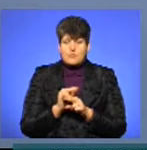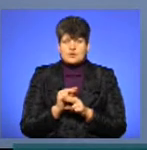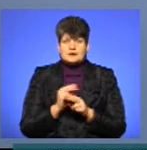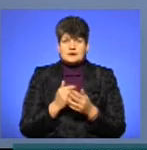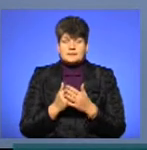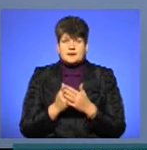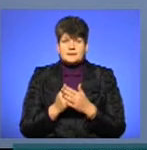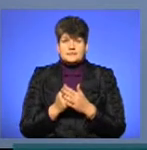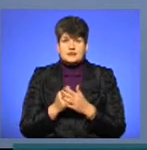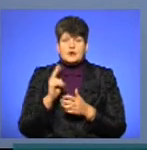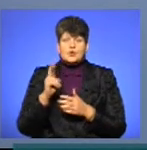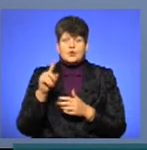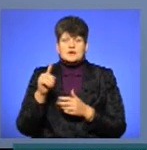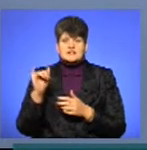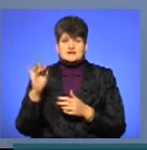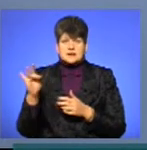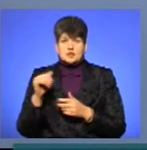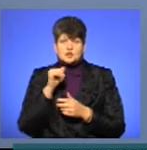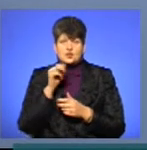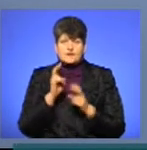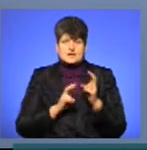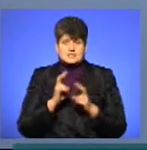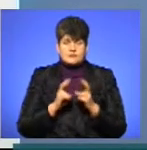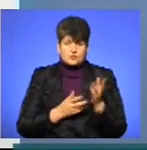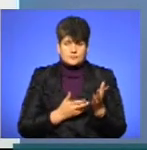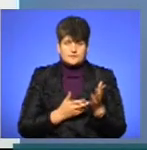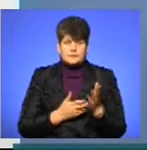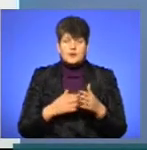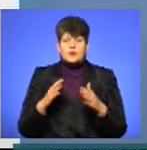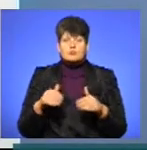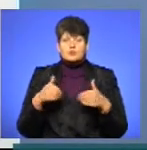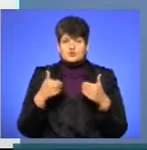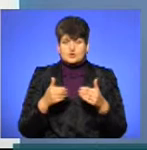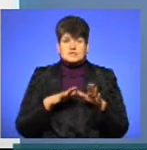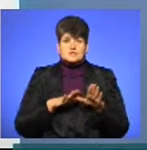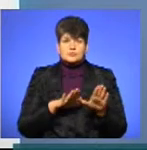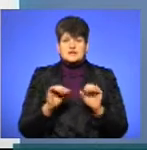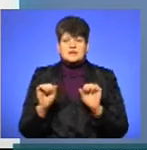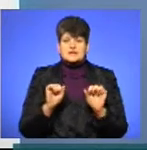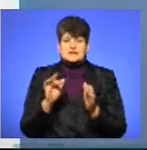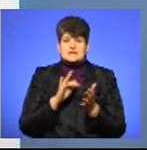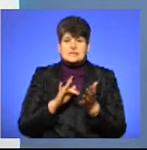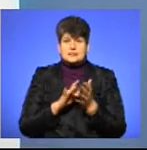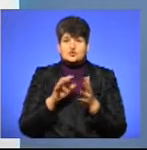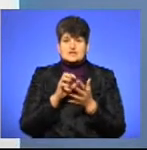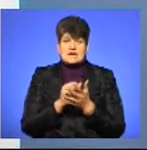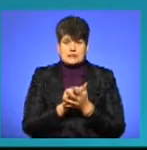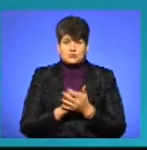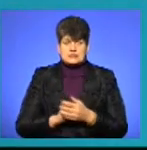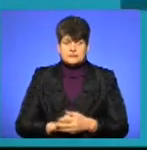це переважно на Козівському цукровому заводі. Пропоную послухати коментар заступниці, керівника центру зайнятості.